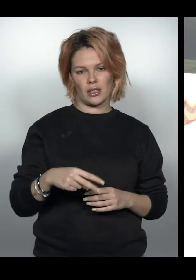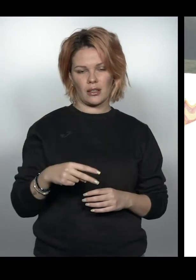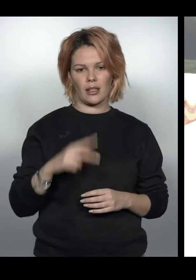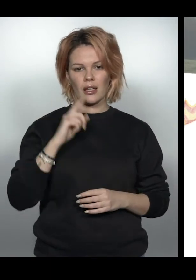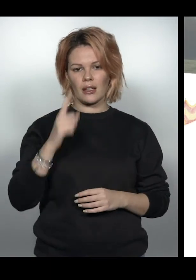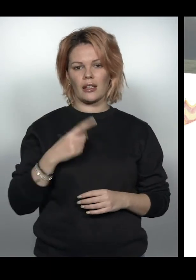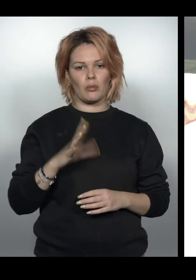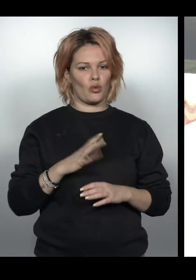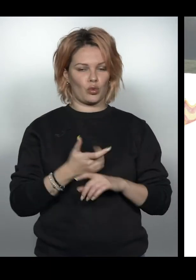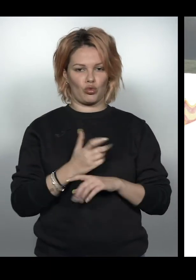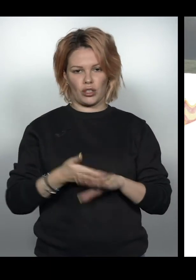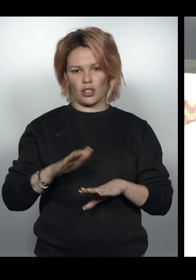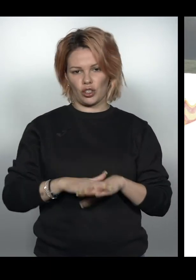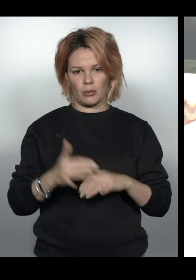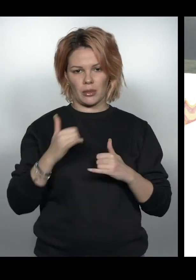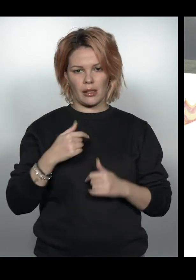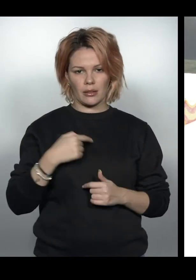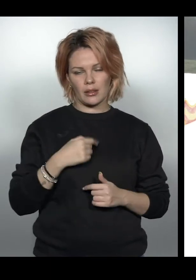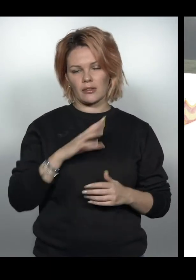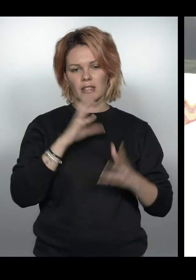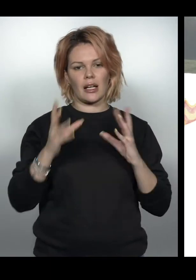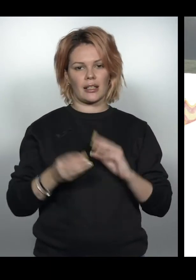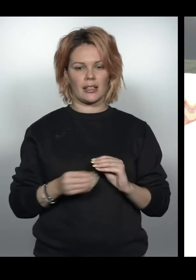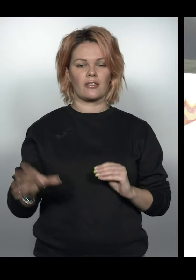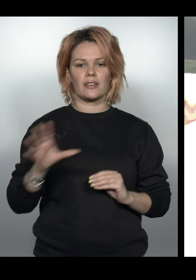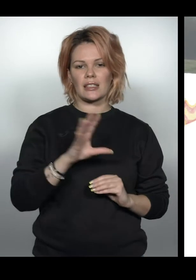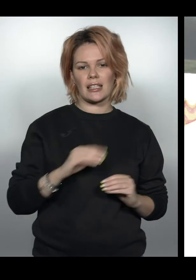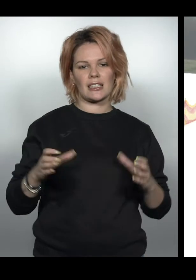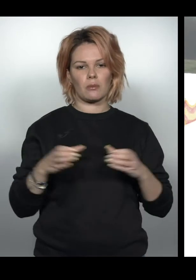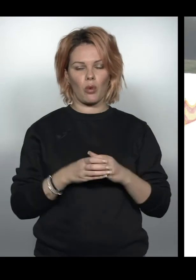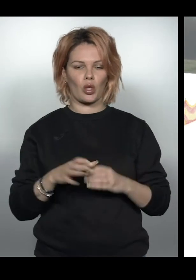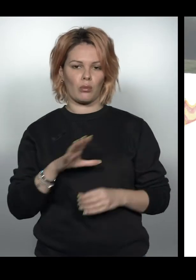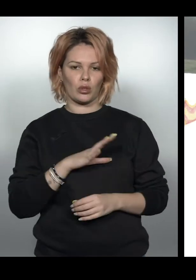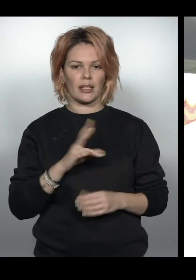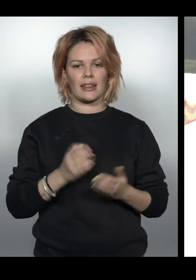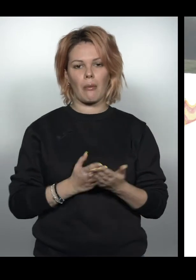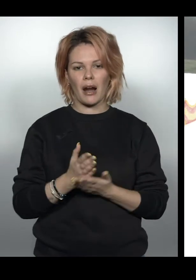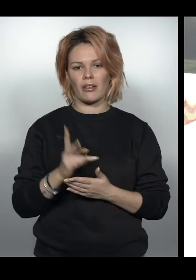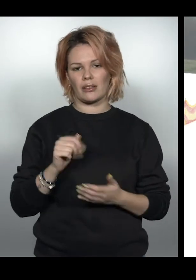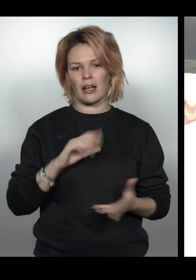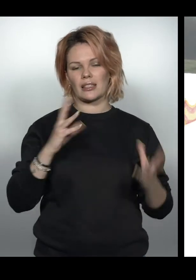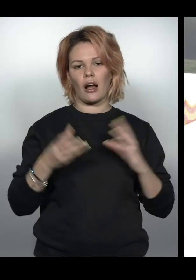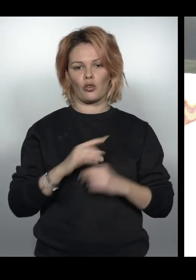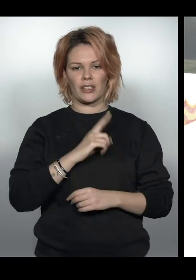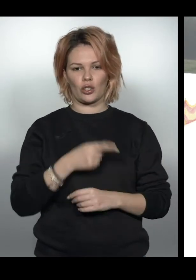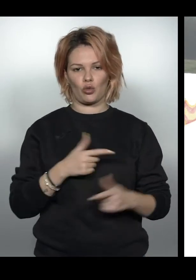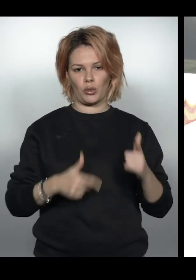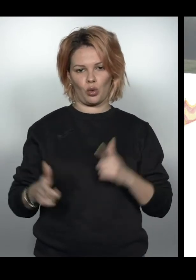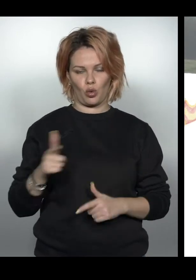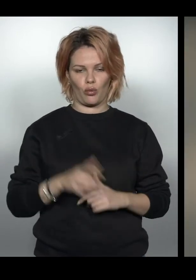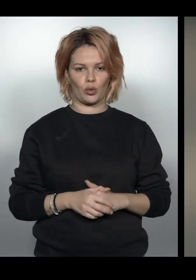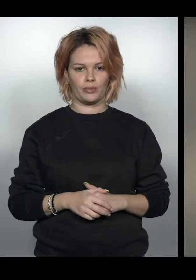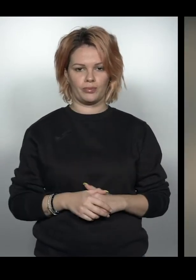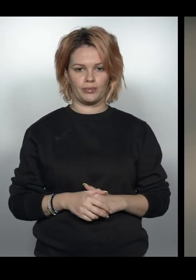рік він тяжкий для нас був. Тому у нас взагалі всі збори були направлені на загальнофізичну